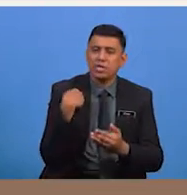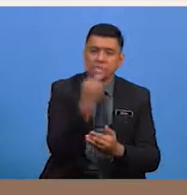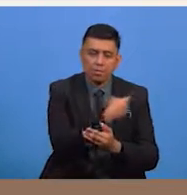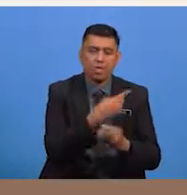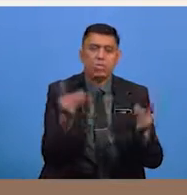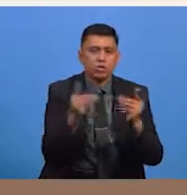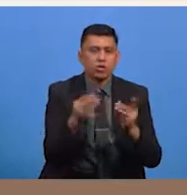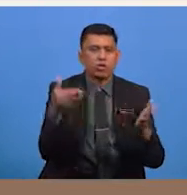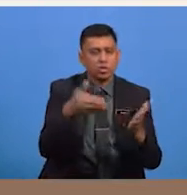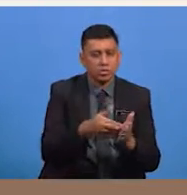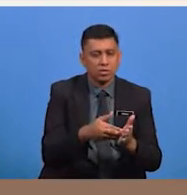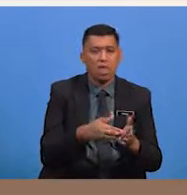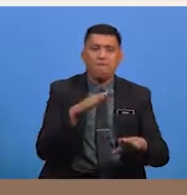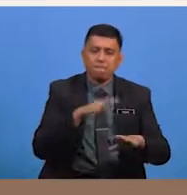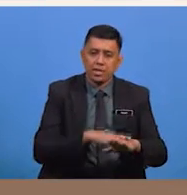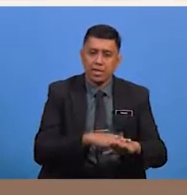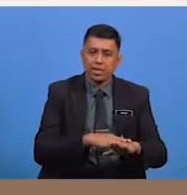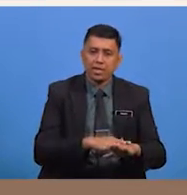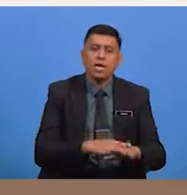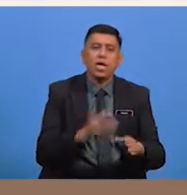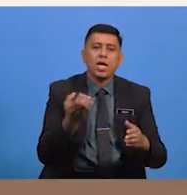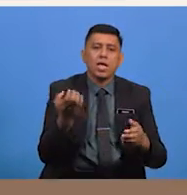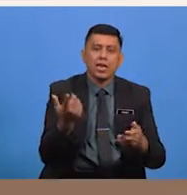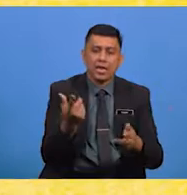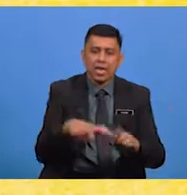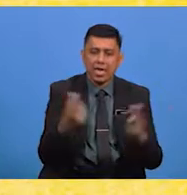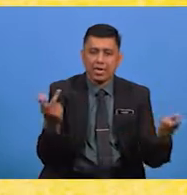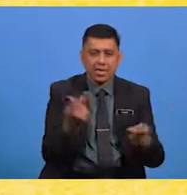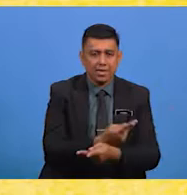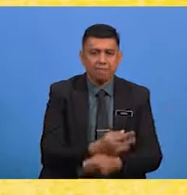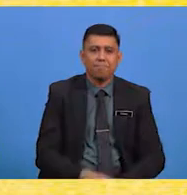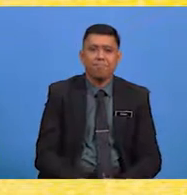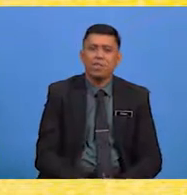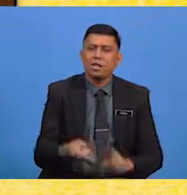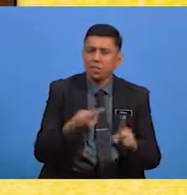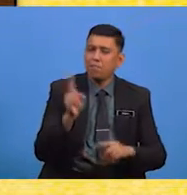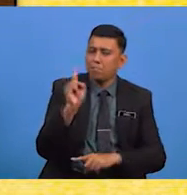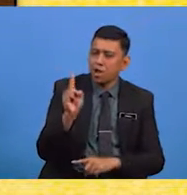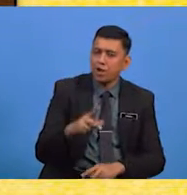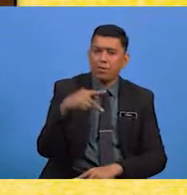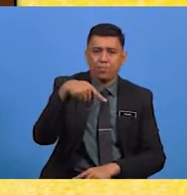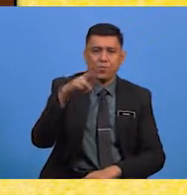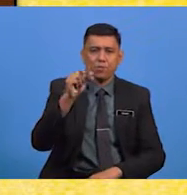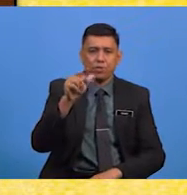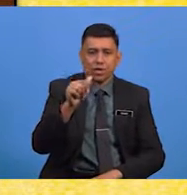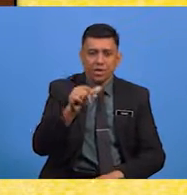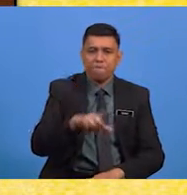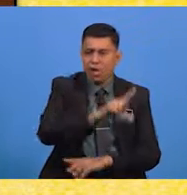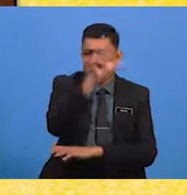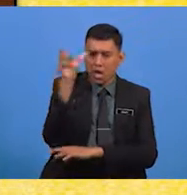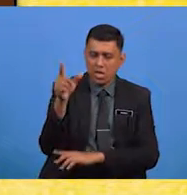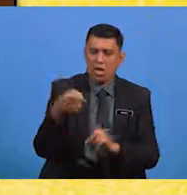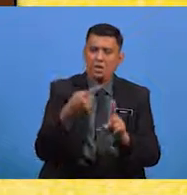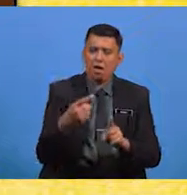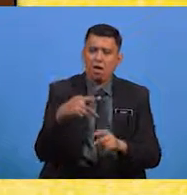bertemu lagi pada episod yang akan datang Dari mana punai melayang